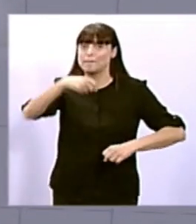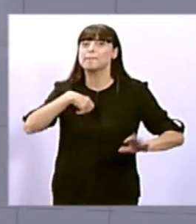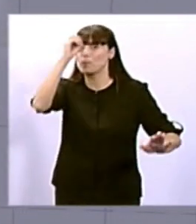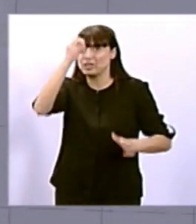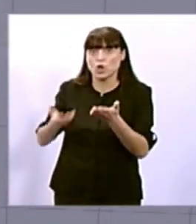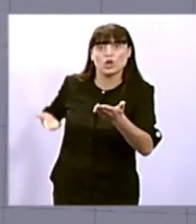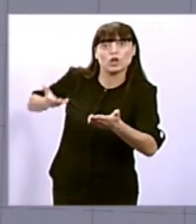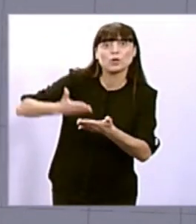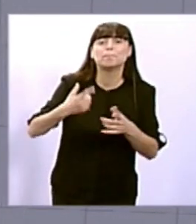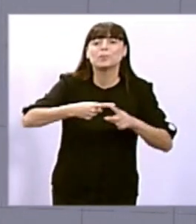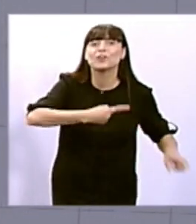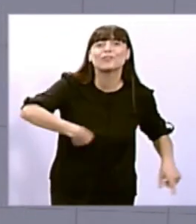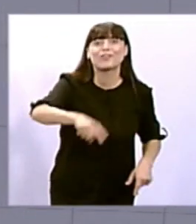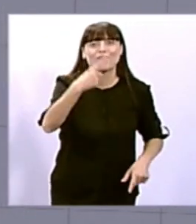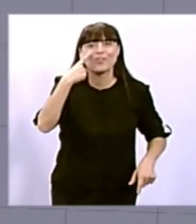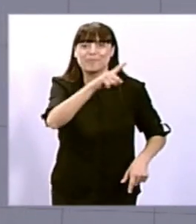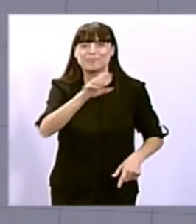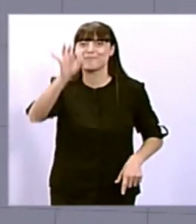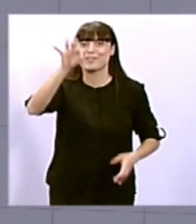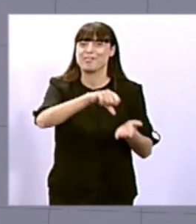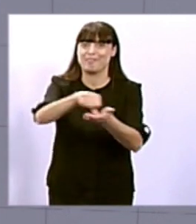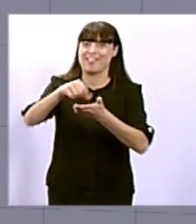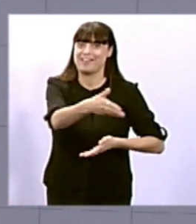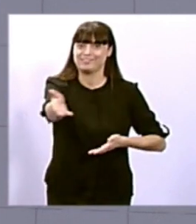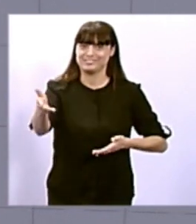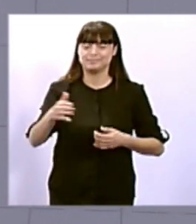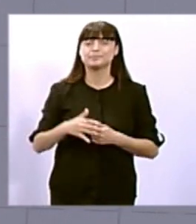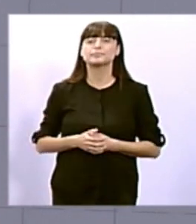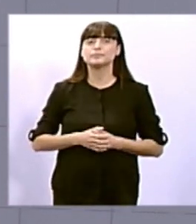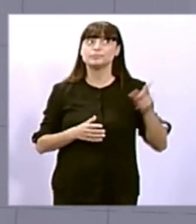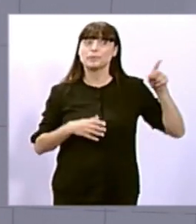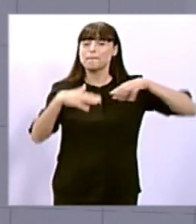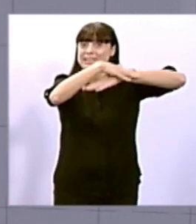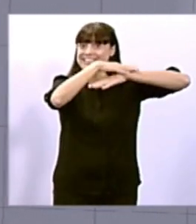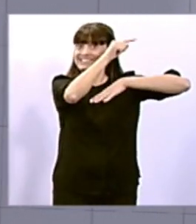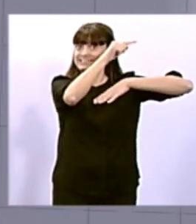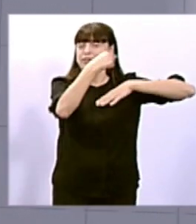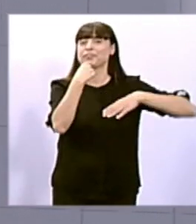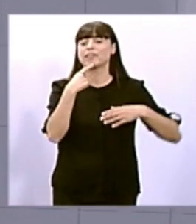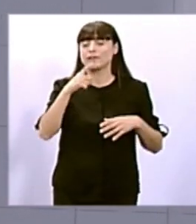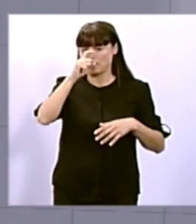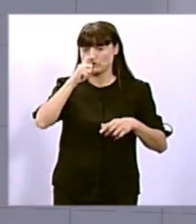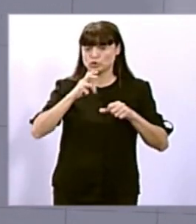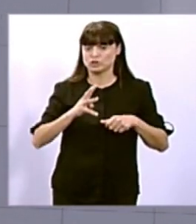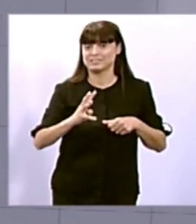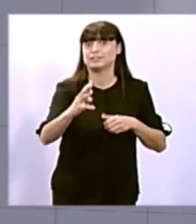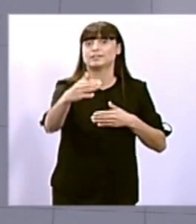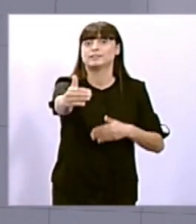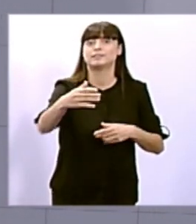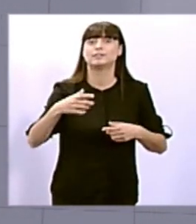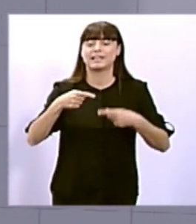els pròxims anys caldrà reduir el dèficit. I la pregunta és si amb la situació actual costa pensar també en el llarg plaç.